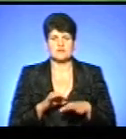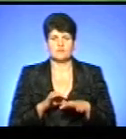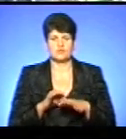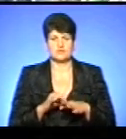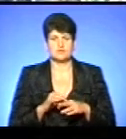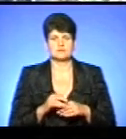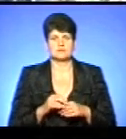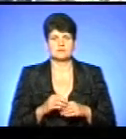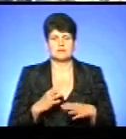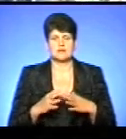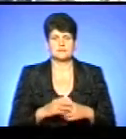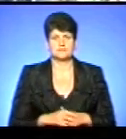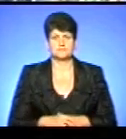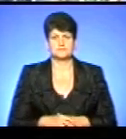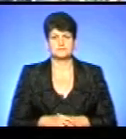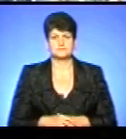тренер.